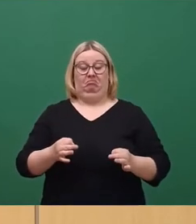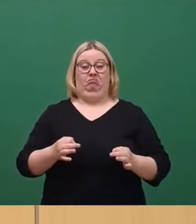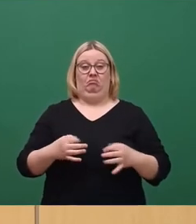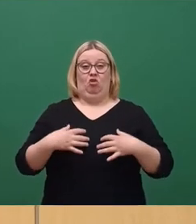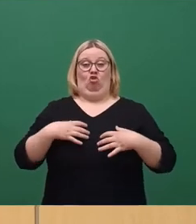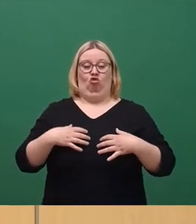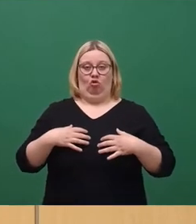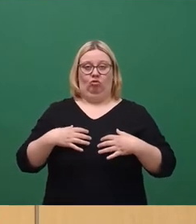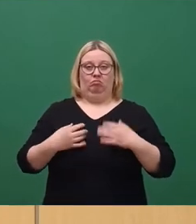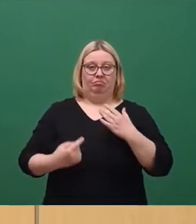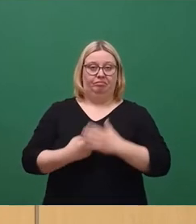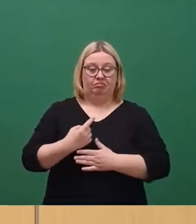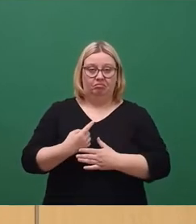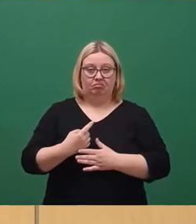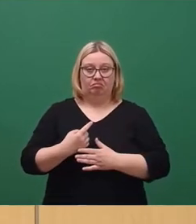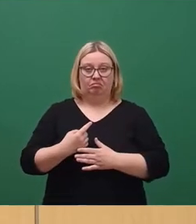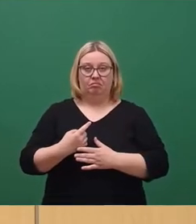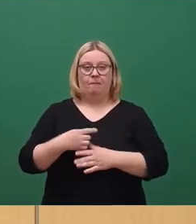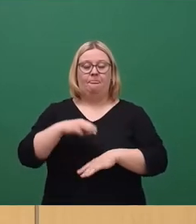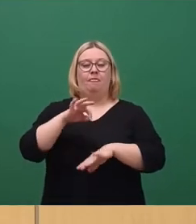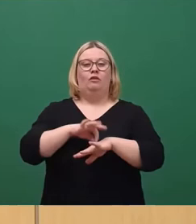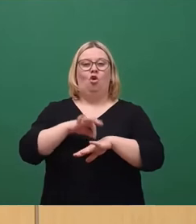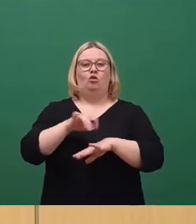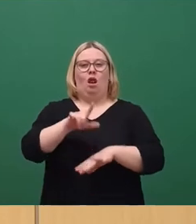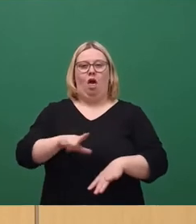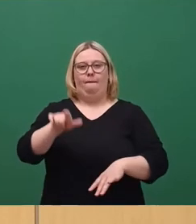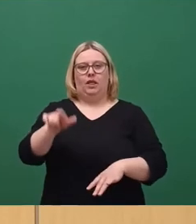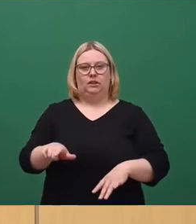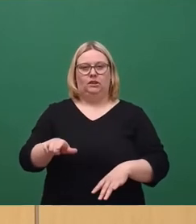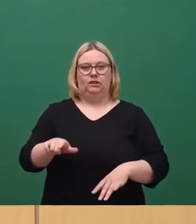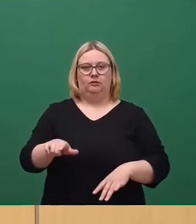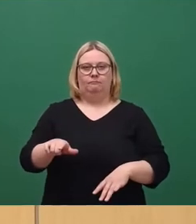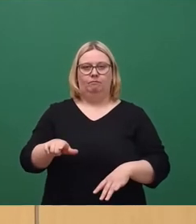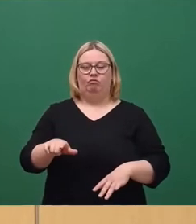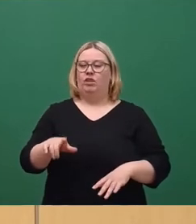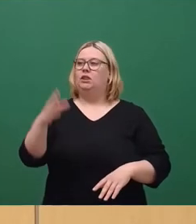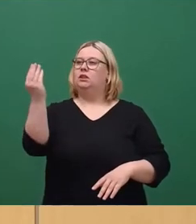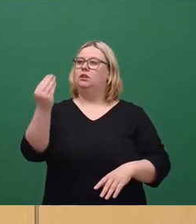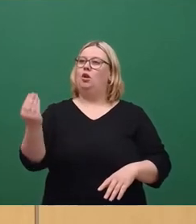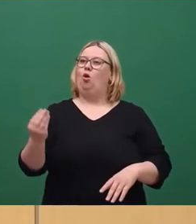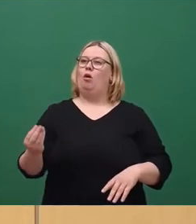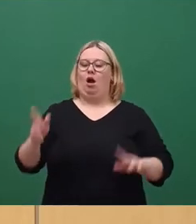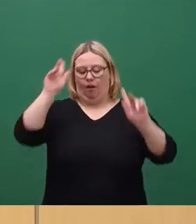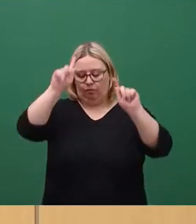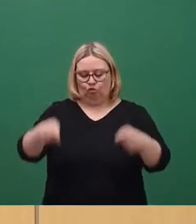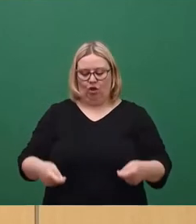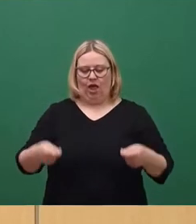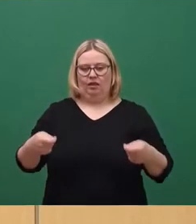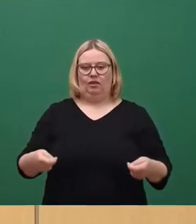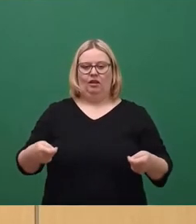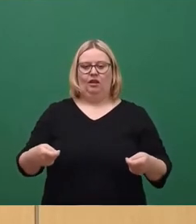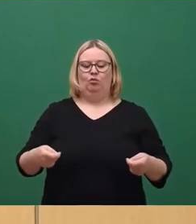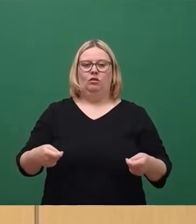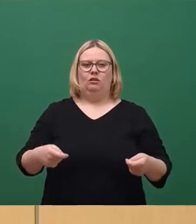überrascht, kam plötzlich der Herr Dr. Lahmes um die Ecke, wie ein Zauberer mit dem Hut, den Zylinder, Sie kennen das, zog ein weißes